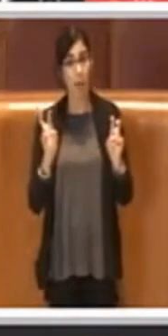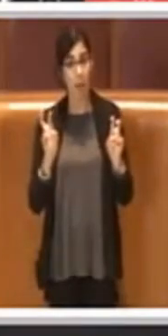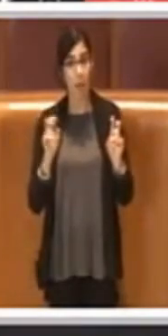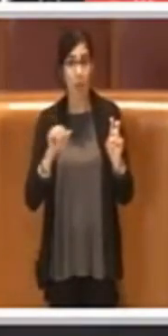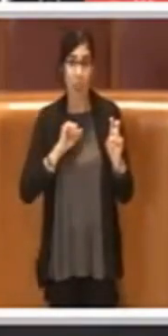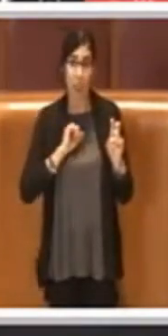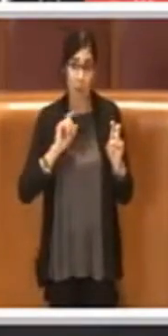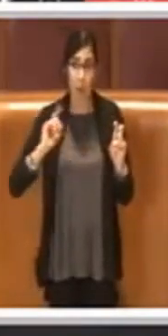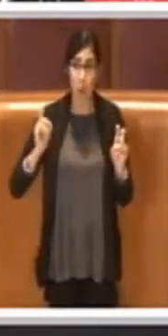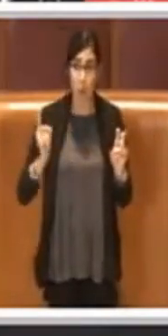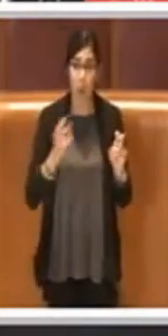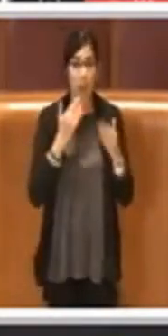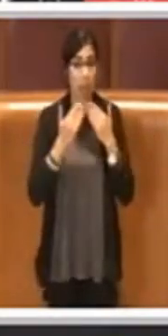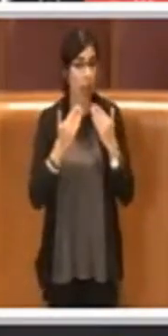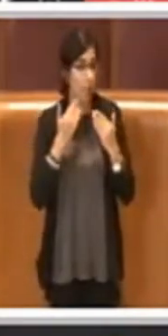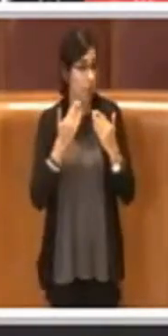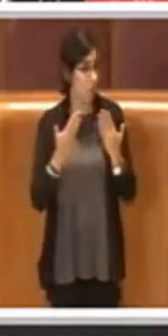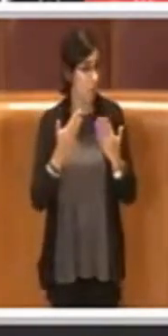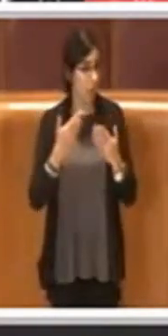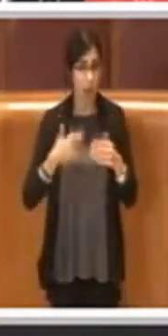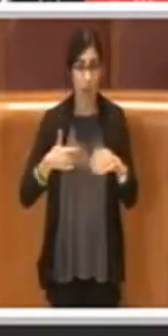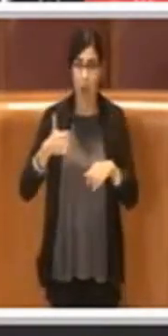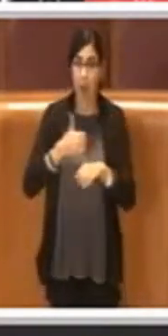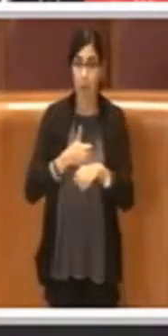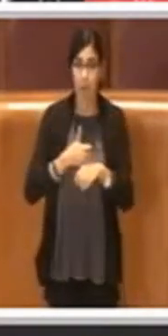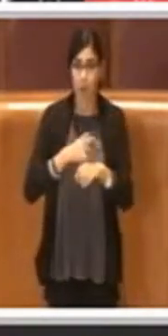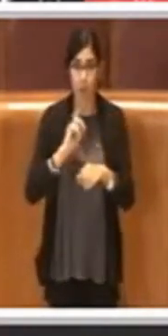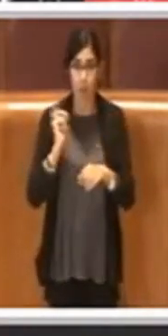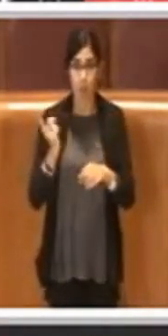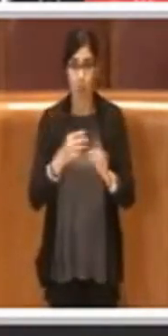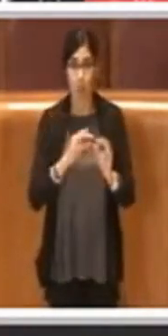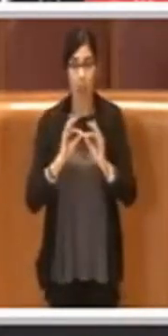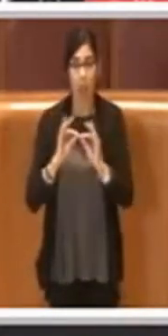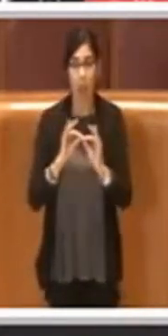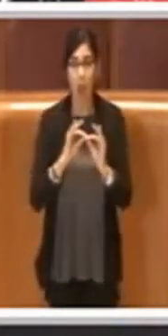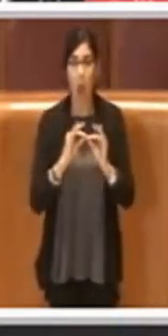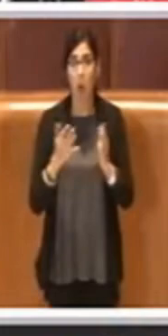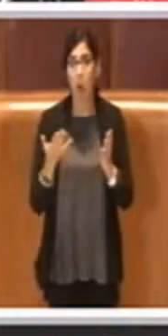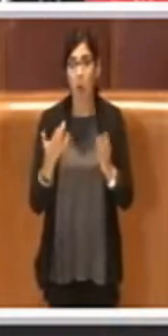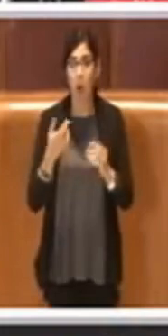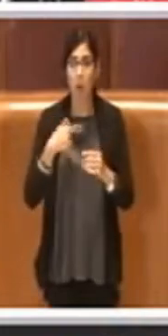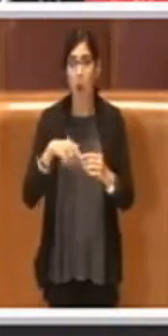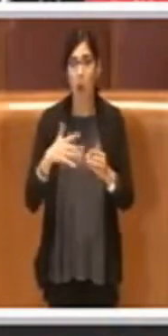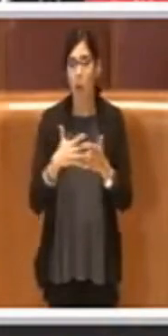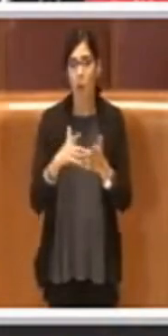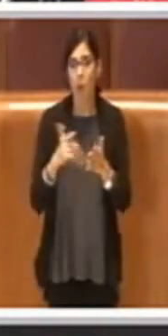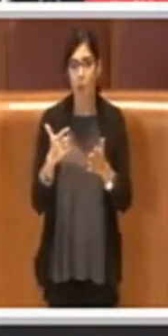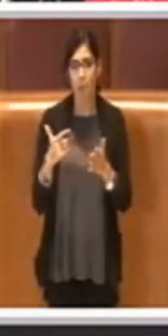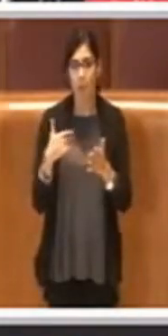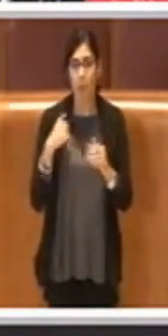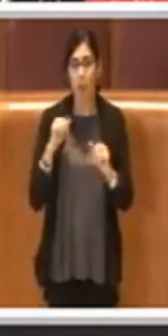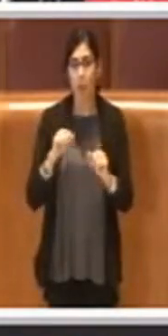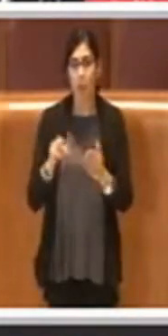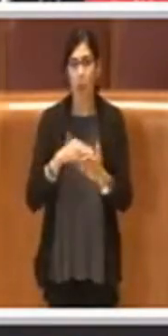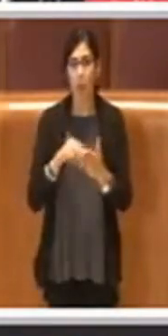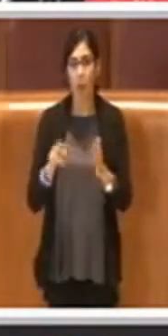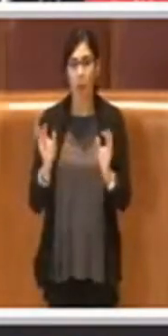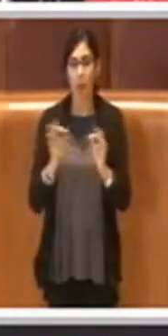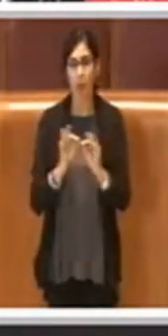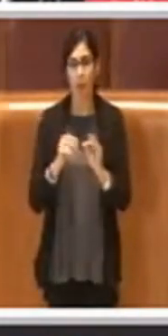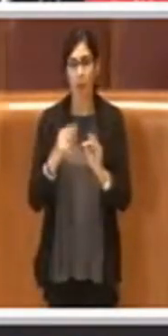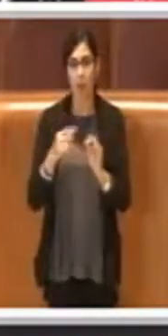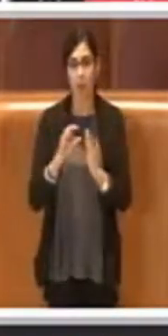tutta l'Assemblea Capitolina unanime in questo, non abbiamo difficoltà a votare favorevolmente questo ordine del giorno. Grazie